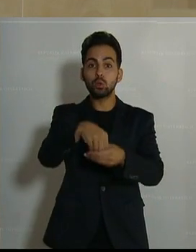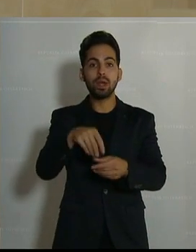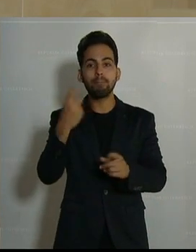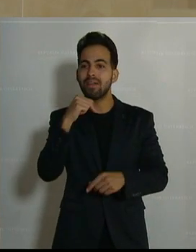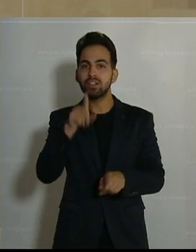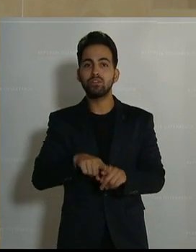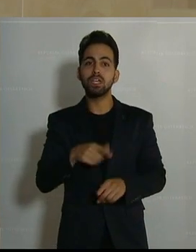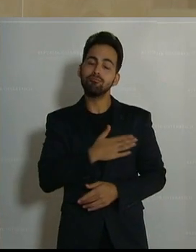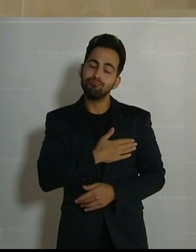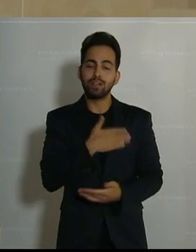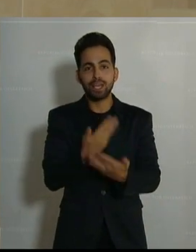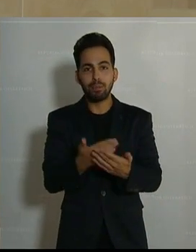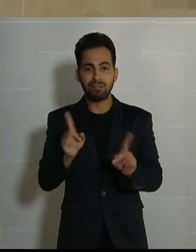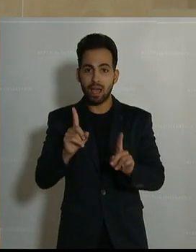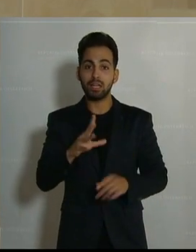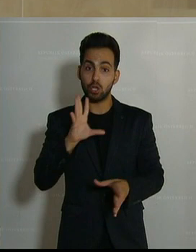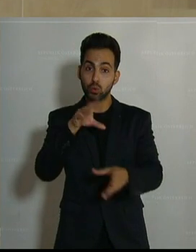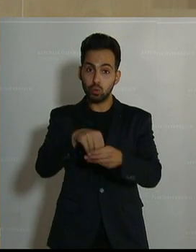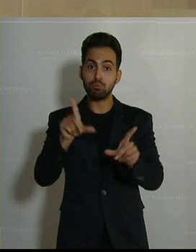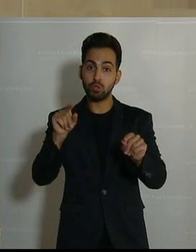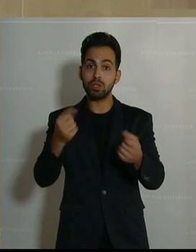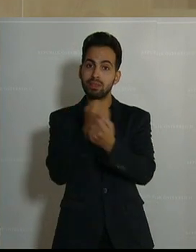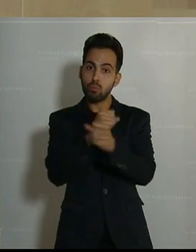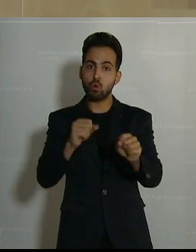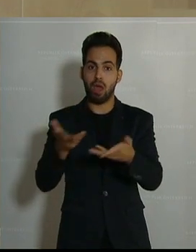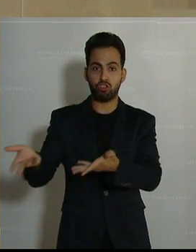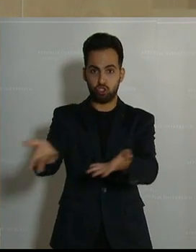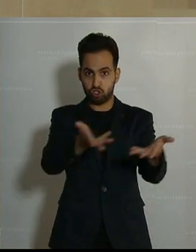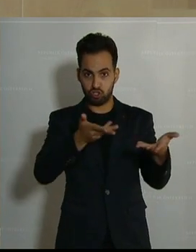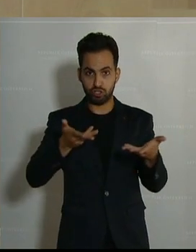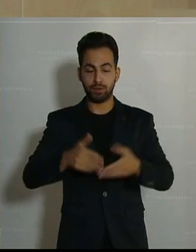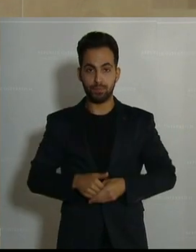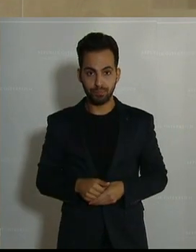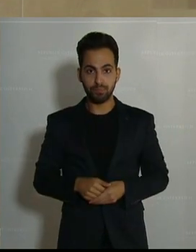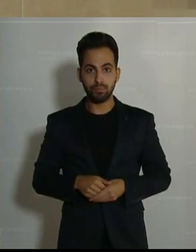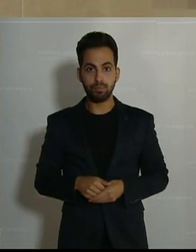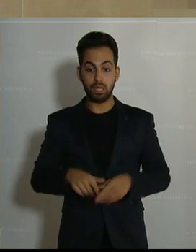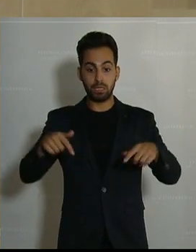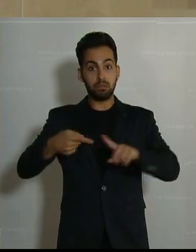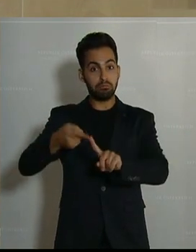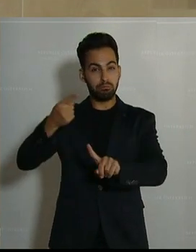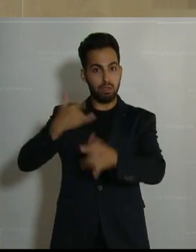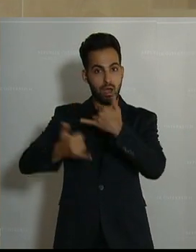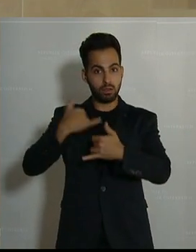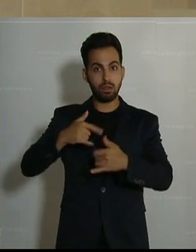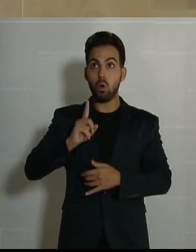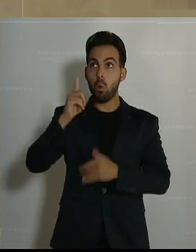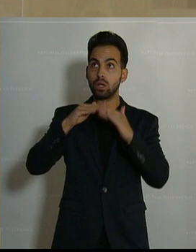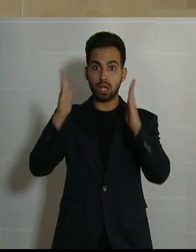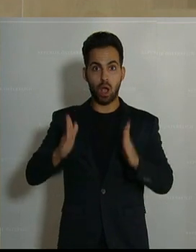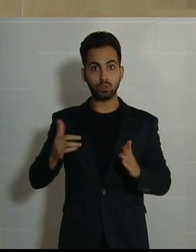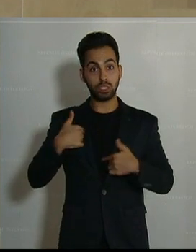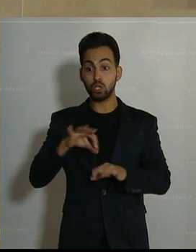karitativ, Inklusion ist demokratisch. Ich habe mich im vergangenen Jahr in diesem Hohen Haus permanent für Menschen mit